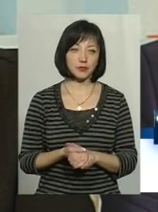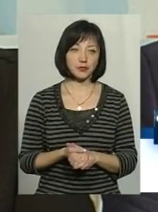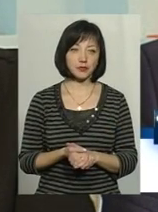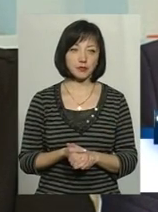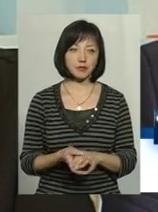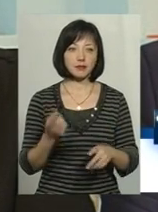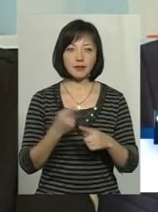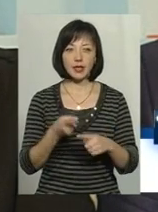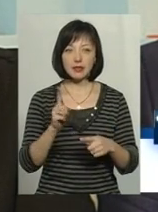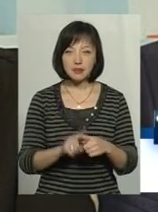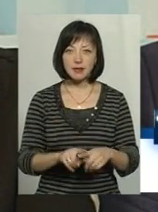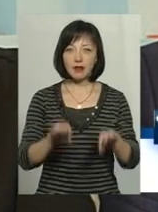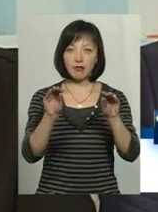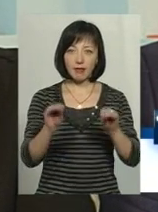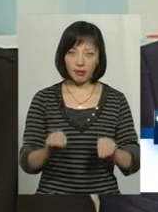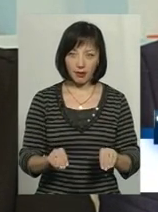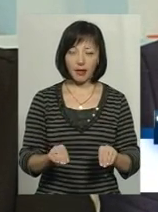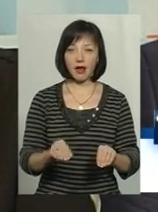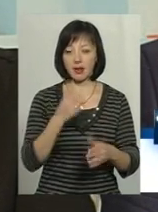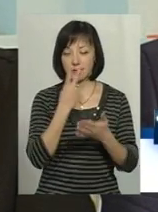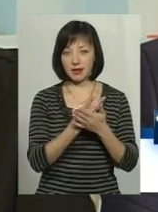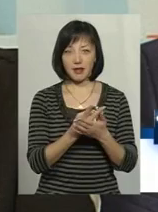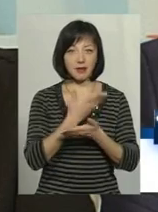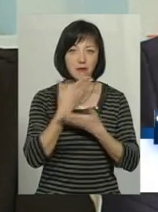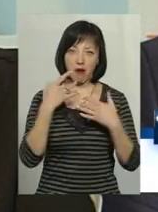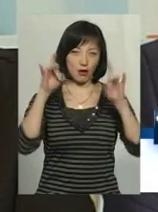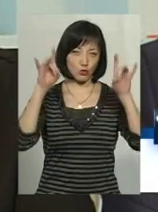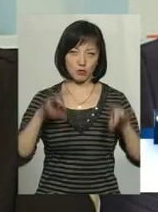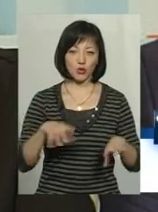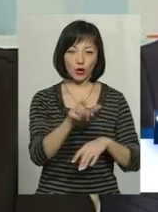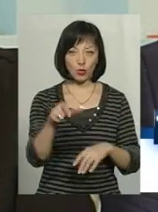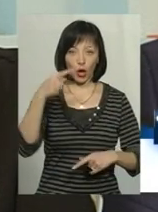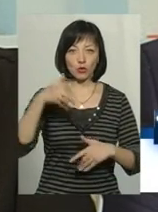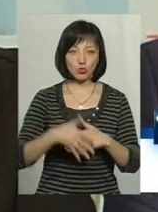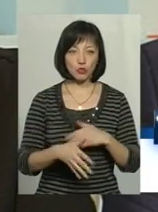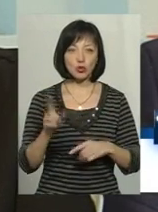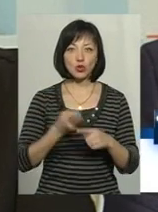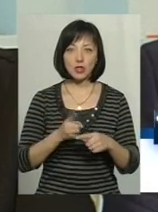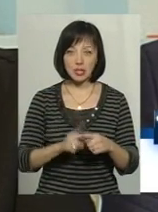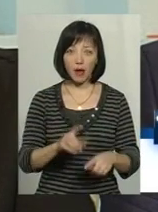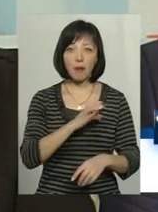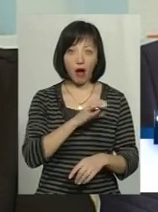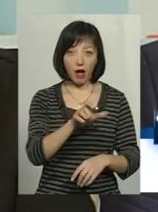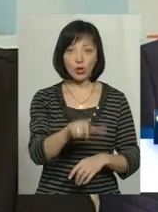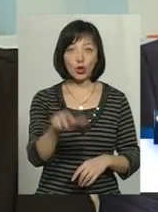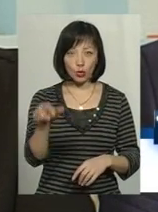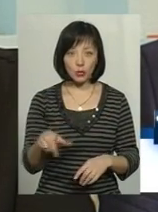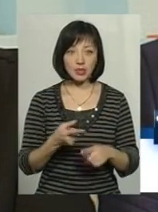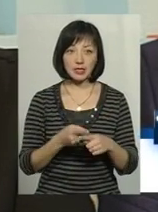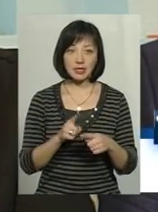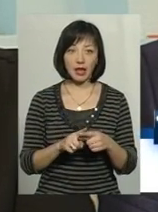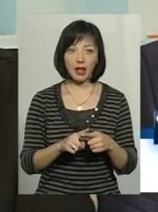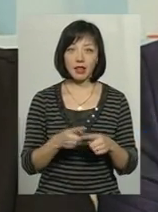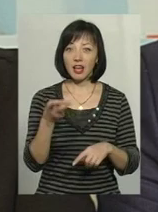Тому ці декларації, ці цифри, це, насправді, немає сюрпризу для тих людей, які розуміють, що це люди багаті. І багаті – це не